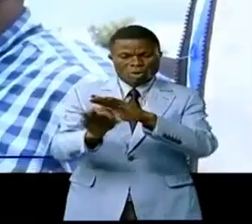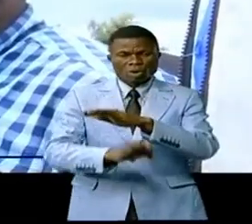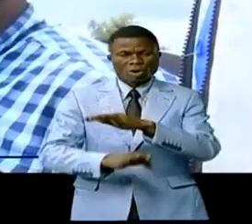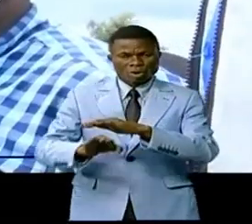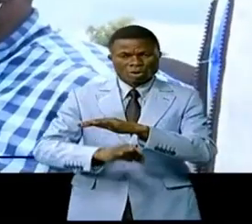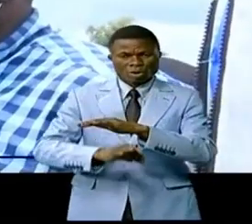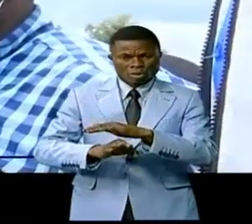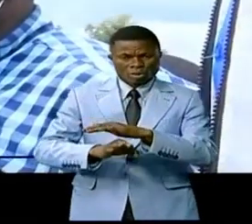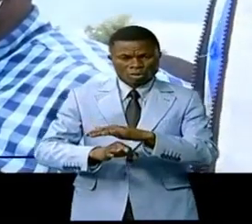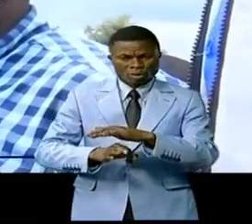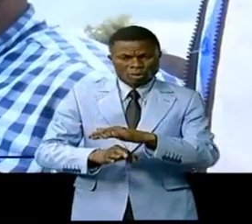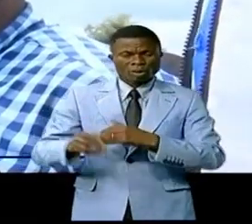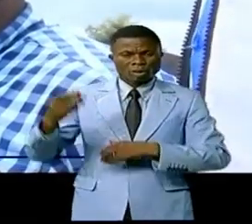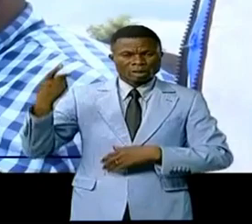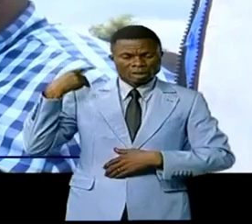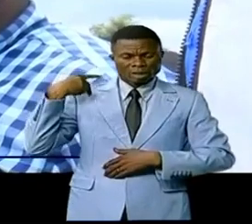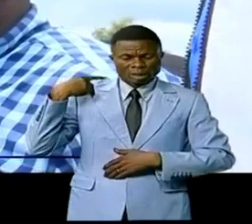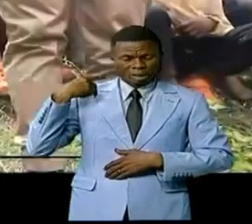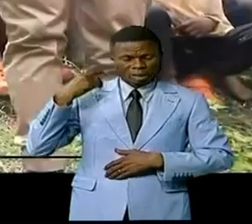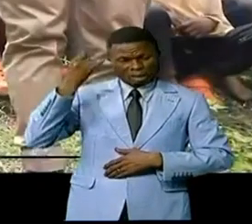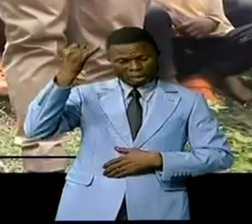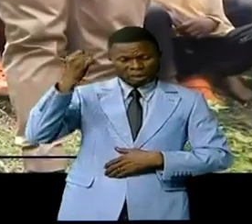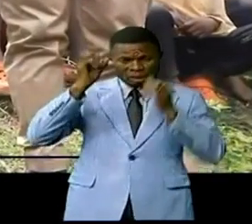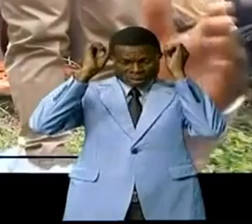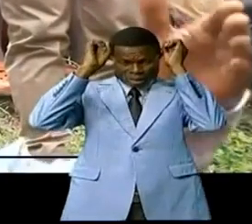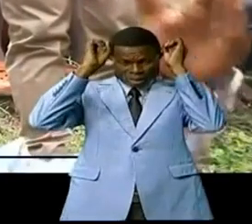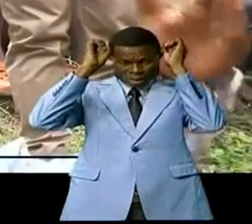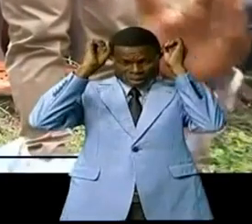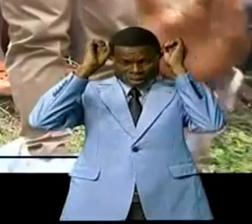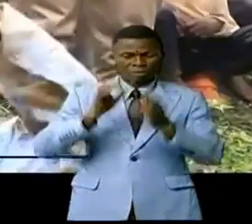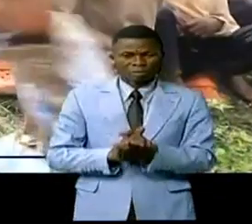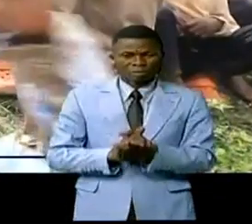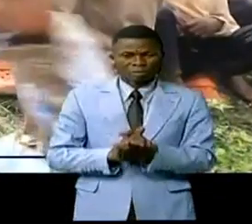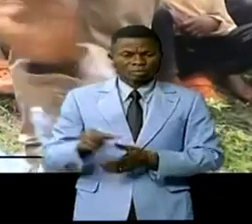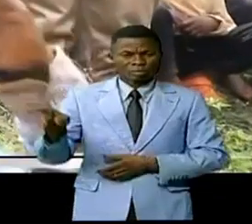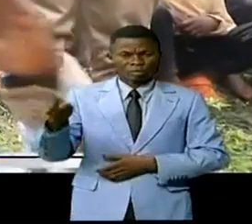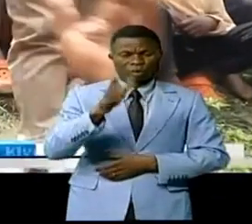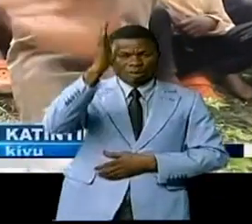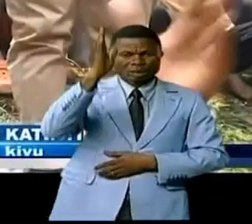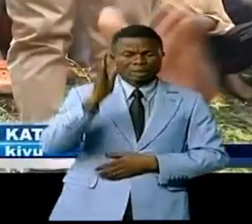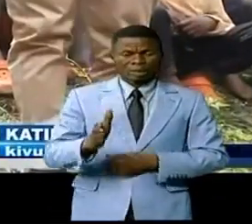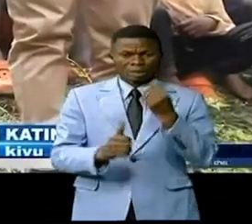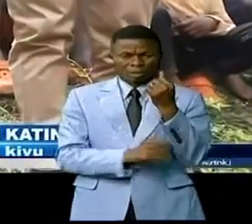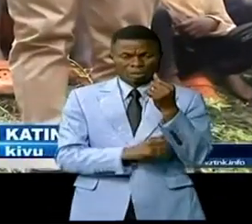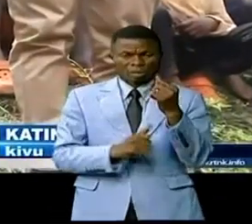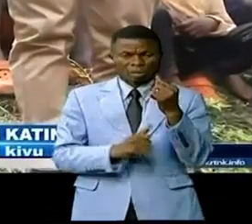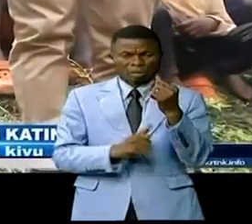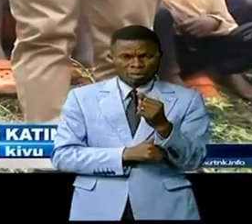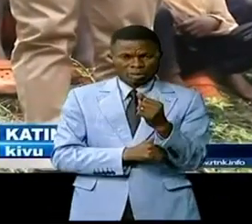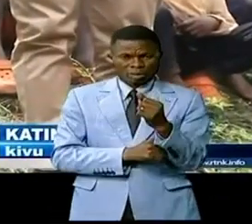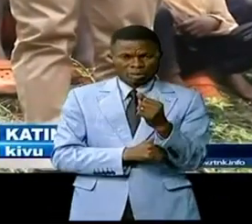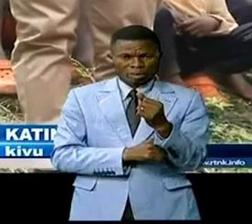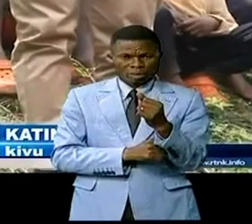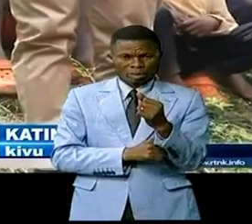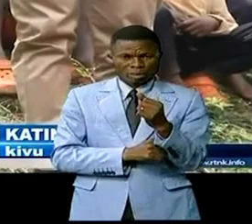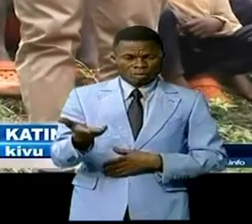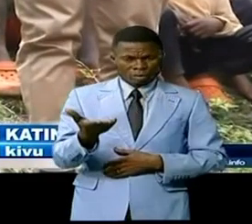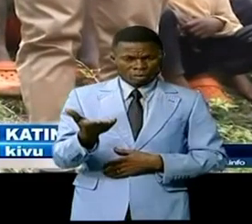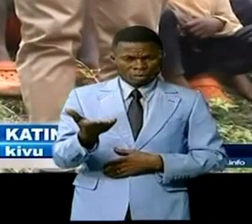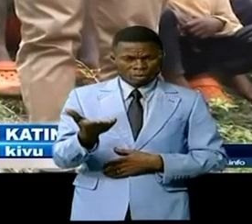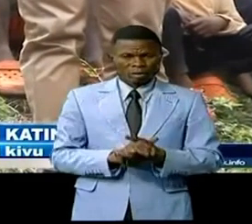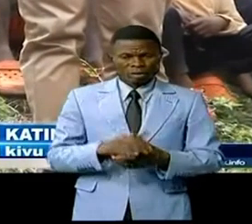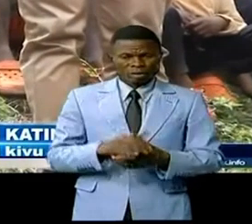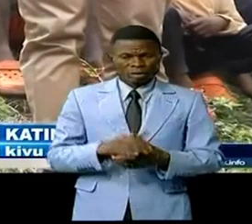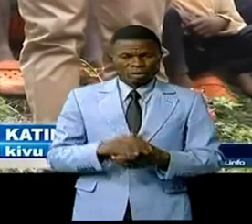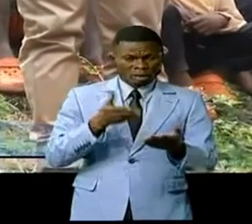Chocolat-Katitima dans son volet éducation. Vous êtes déjà 500 personnes, tête pensante, dans